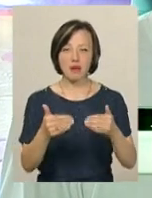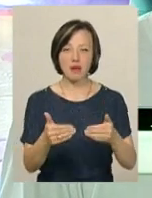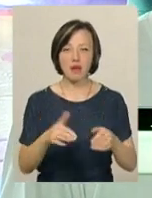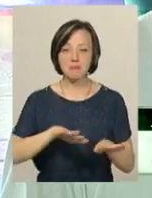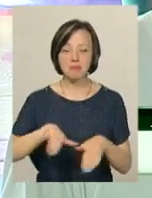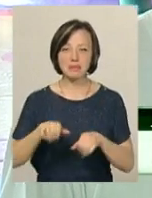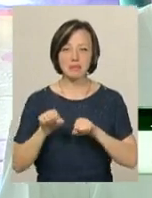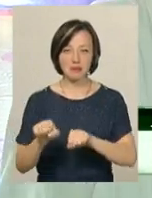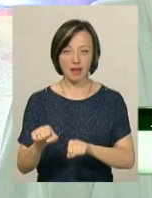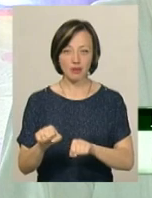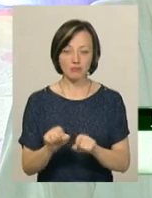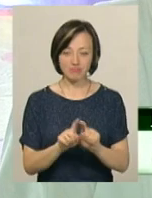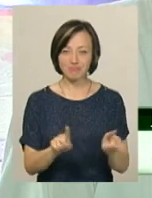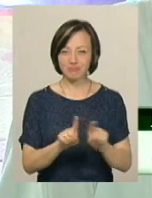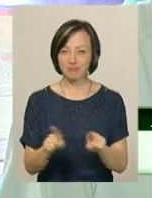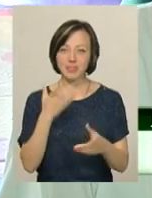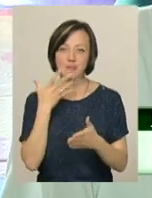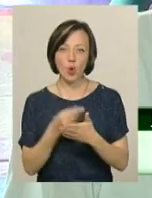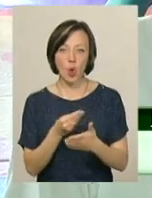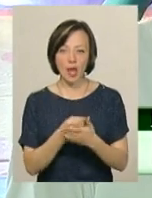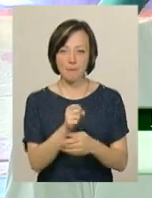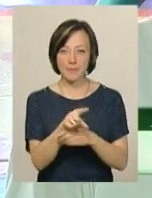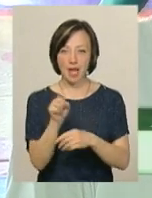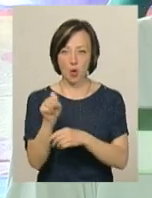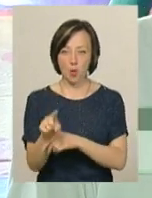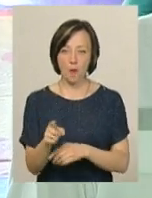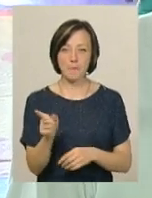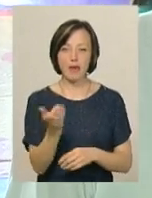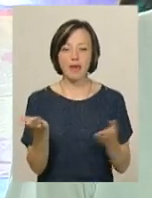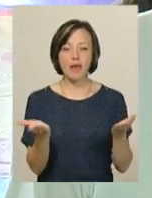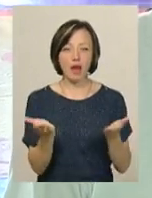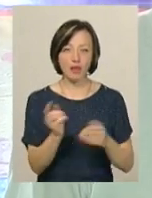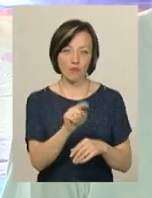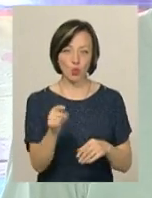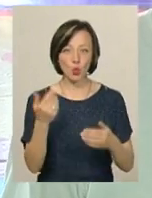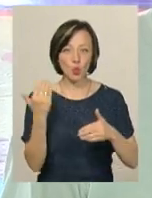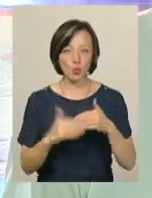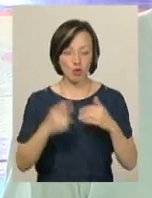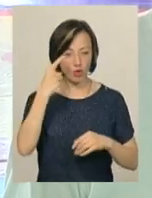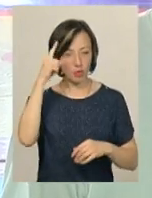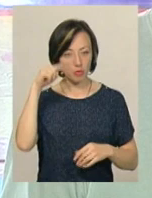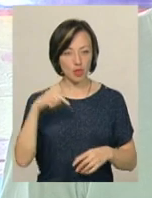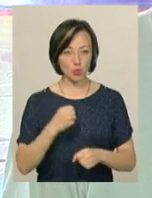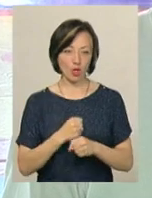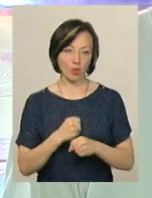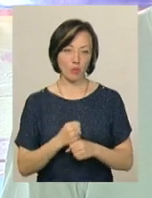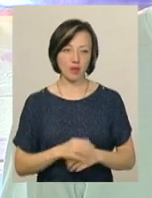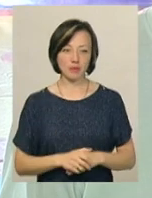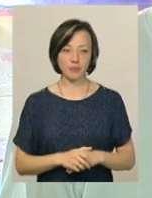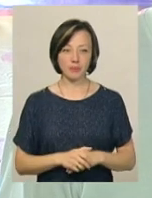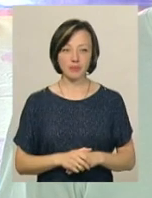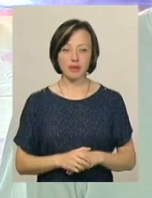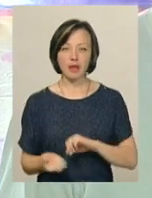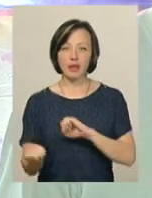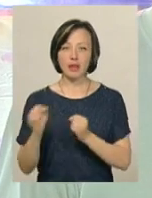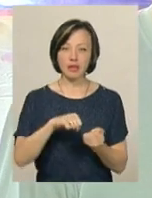захисту. І свої прийоми, які вони вже вміють і роблять. Китки,